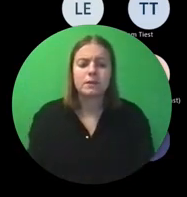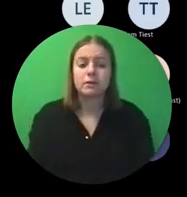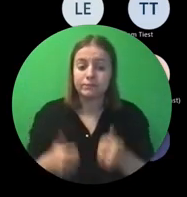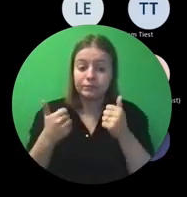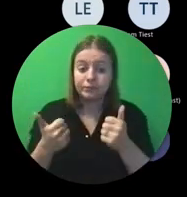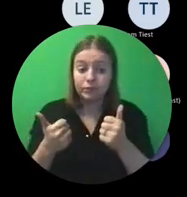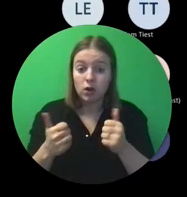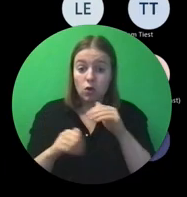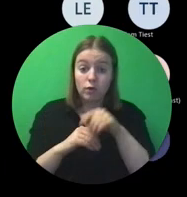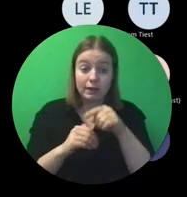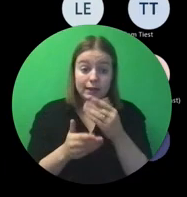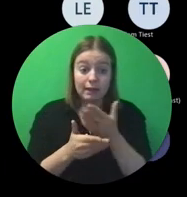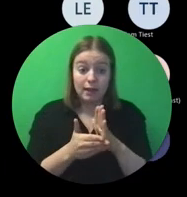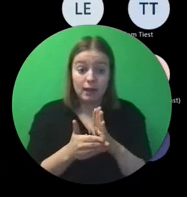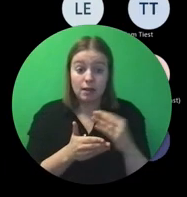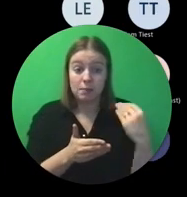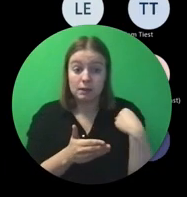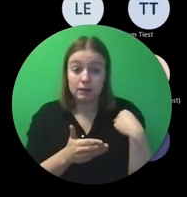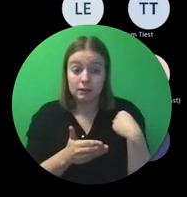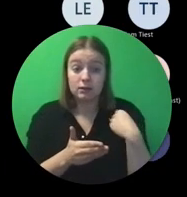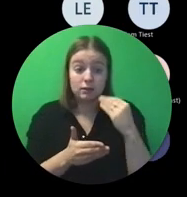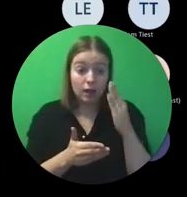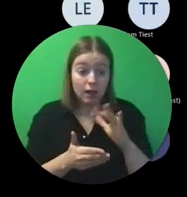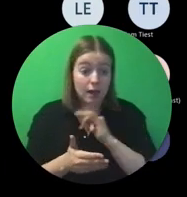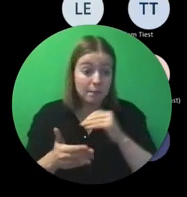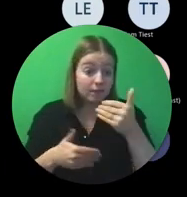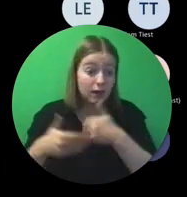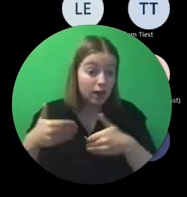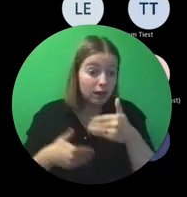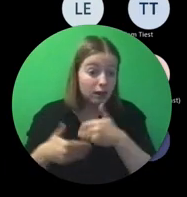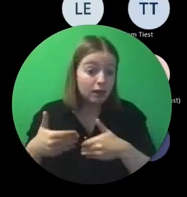Oké, zijn over dit stuk dan nog vragen?